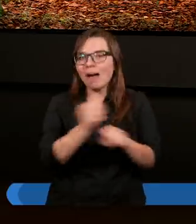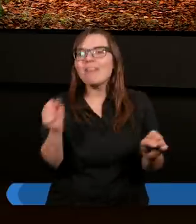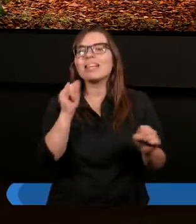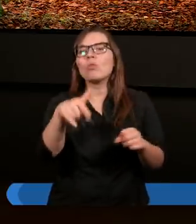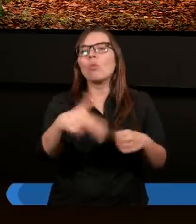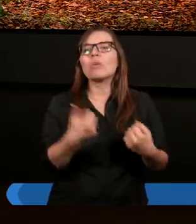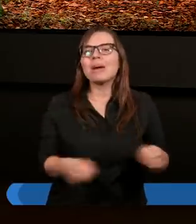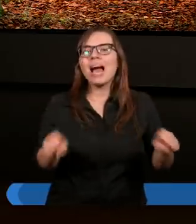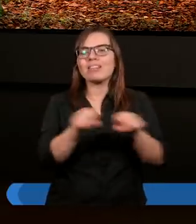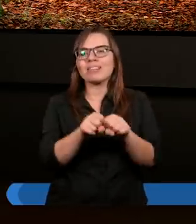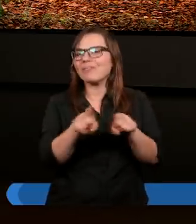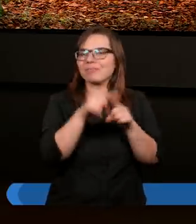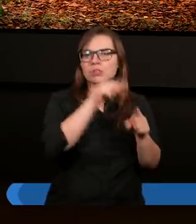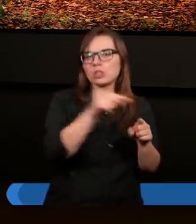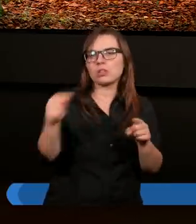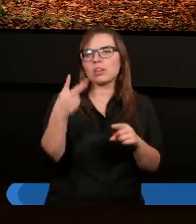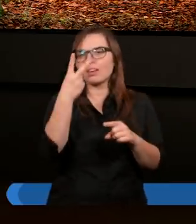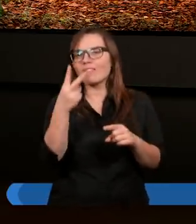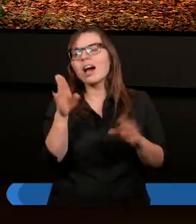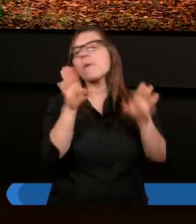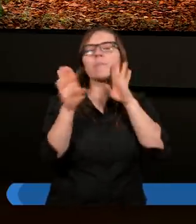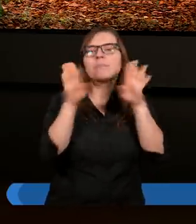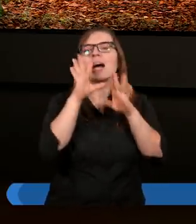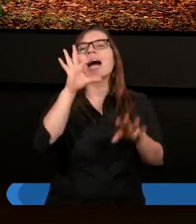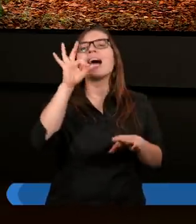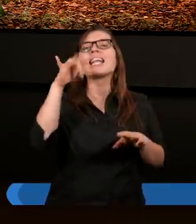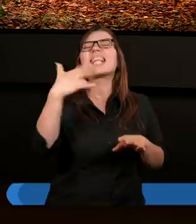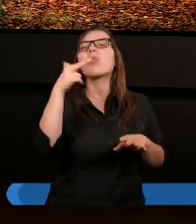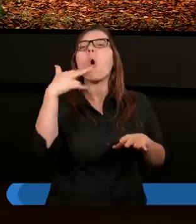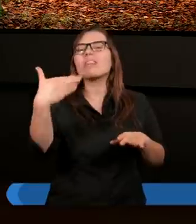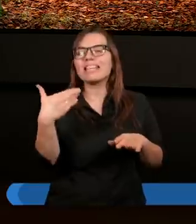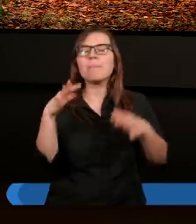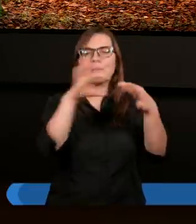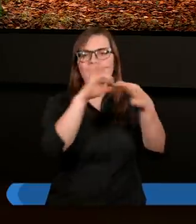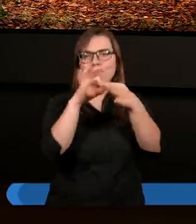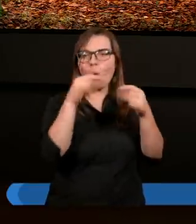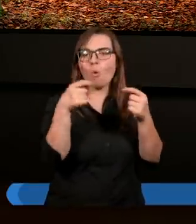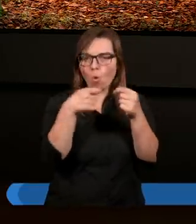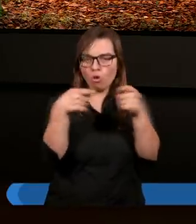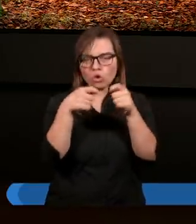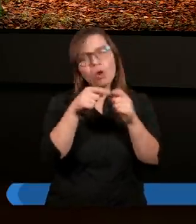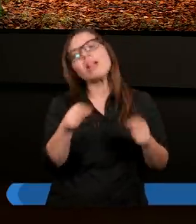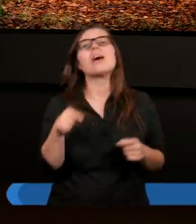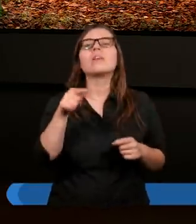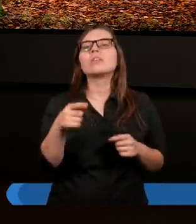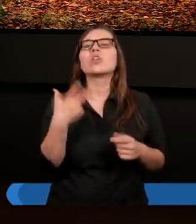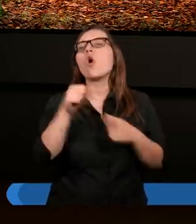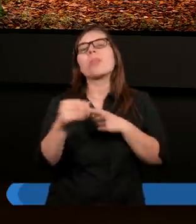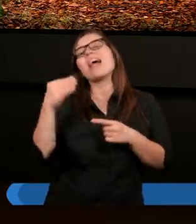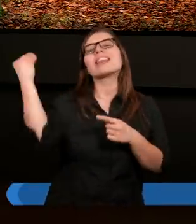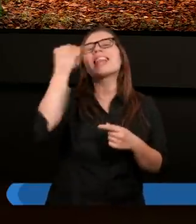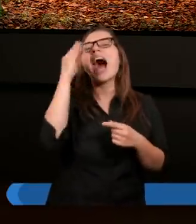usprawiedliwienie, bo to są prawie, że synonimy w Ewangelii, to nie jest